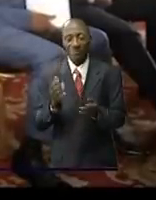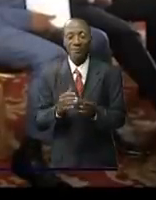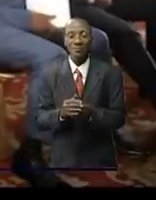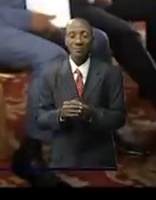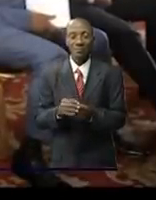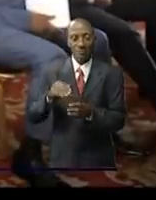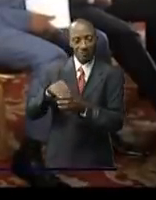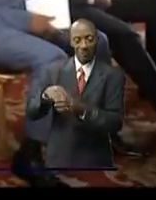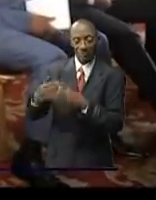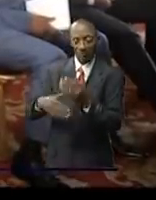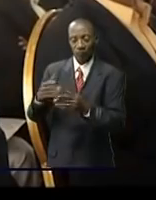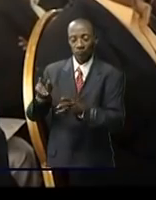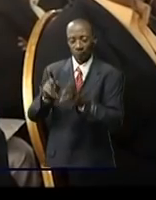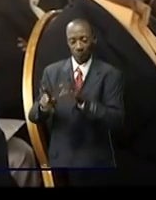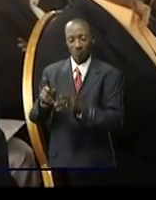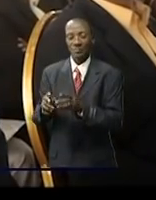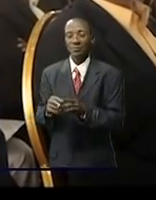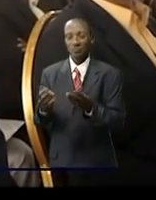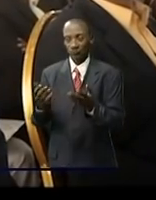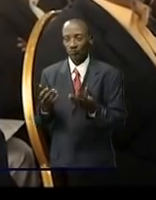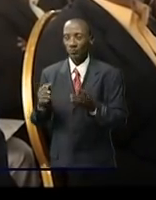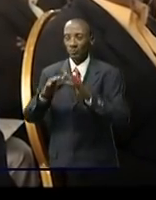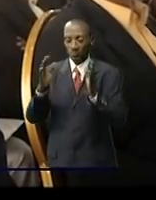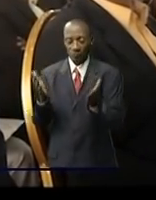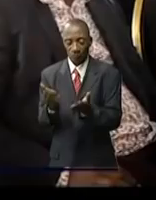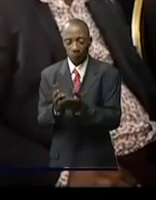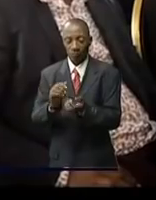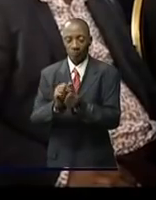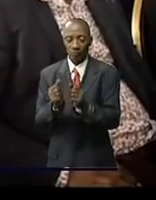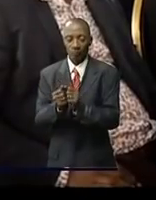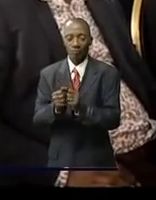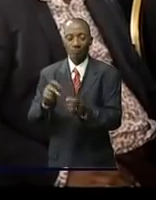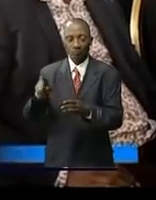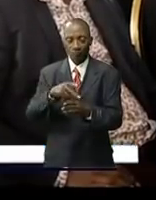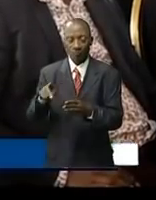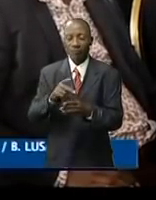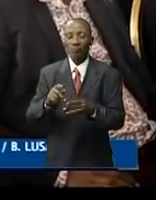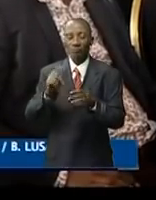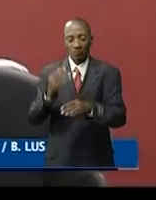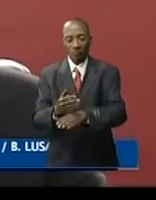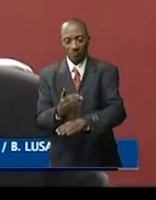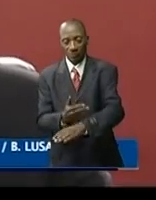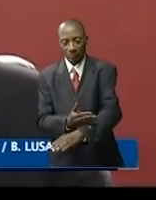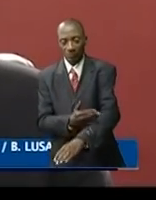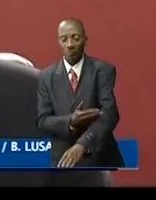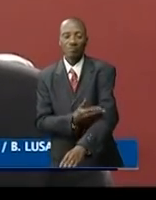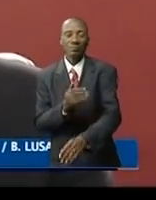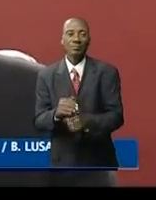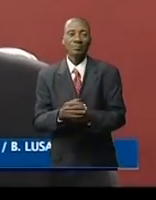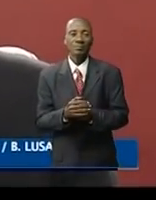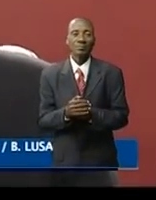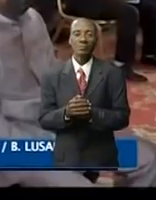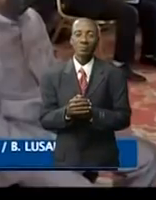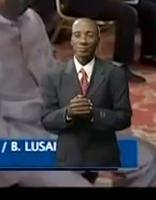fonctionnaires congolais dans sa carrière professionnelle, les souhaits du fonctionnaire, et de voir cette misère se terminer. Il est à noter que ses travaux